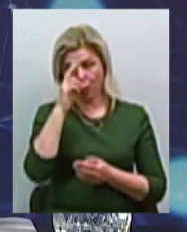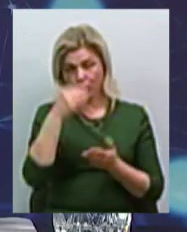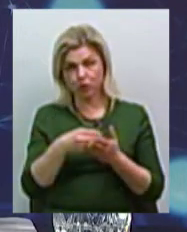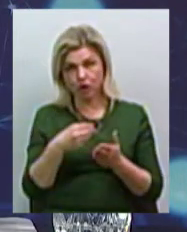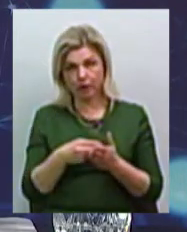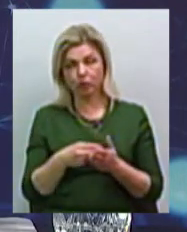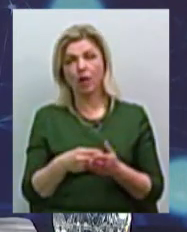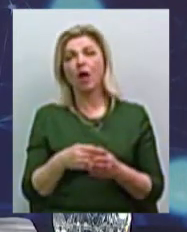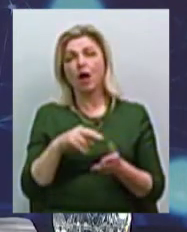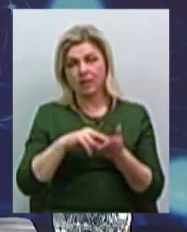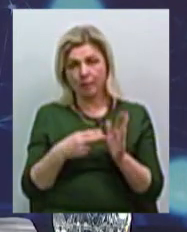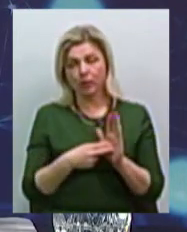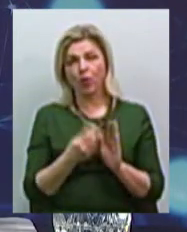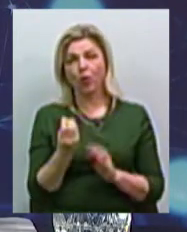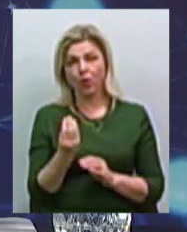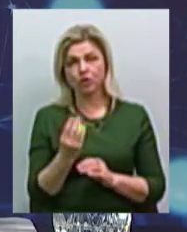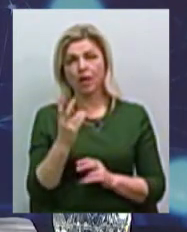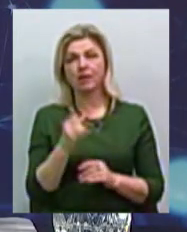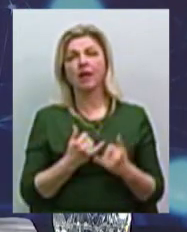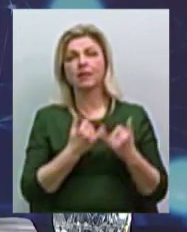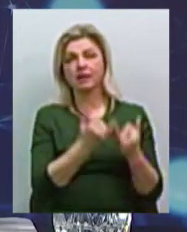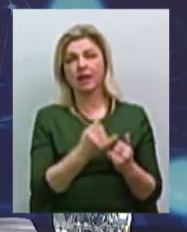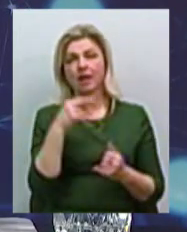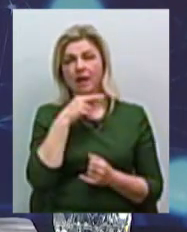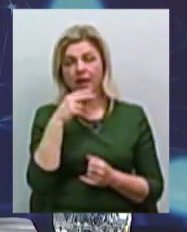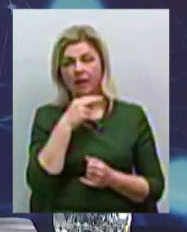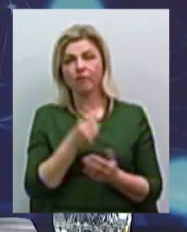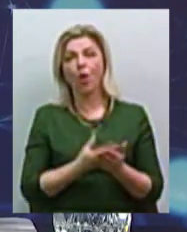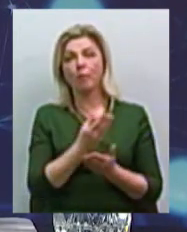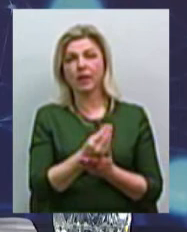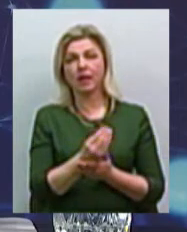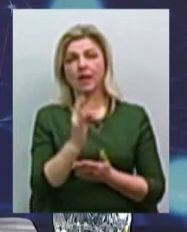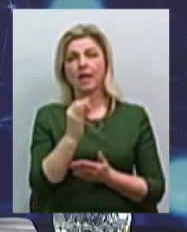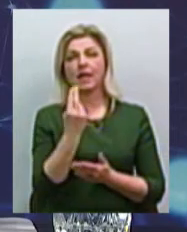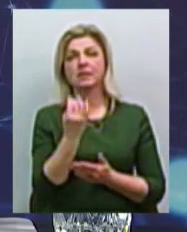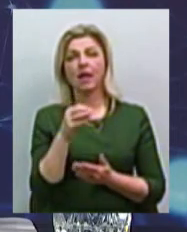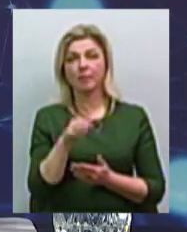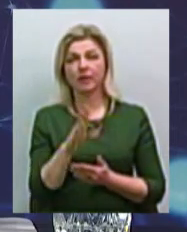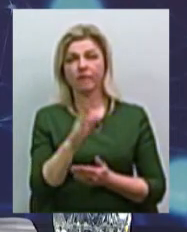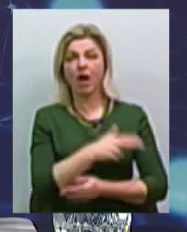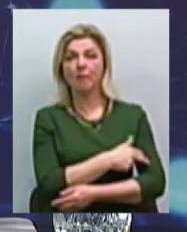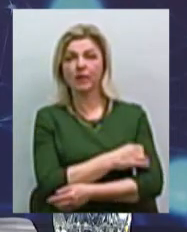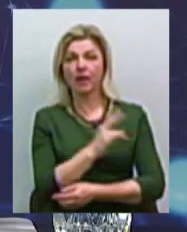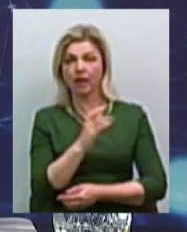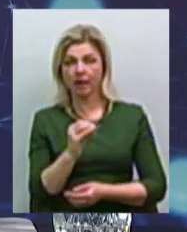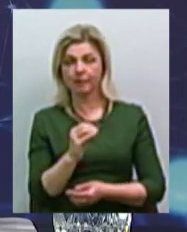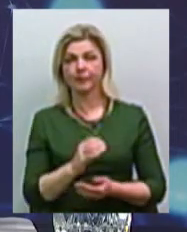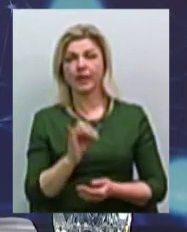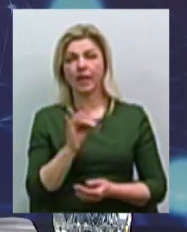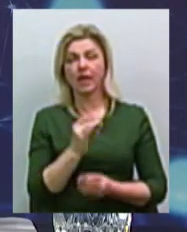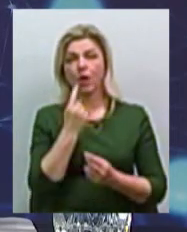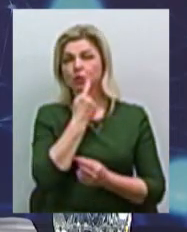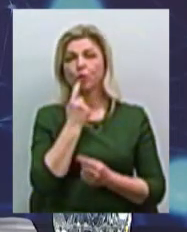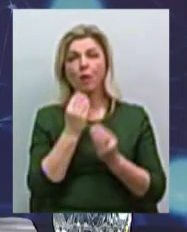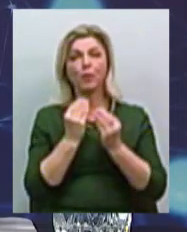для надання ліків, тобто оплати рецептів в аптеках і для зубопротезування. В цьому